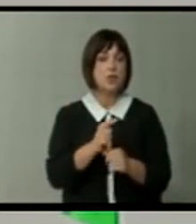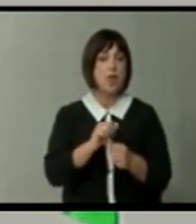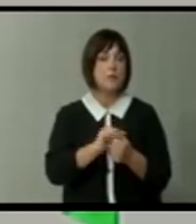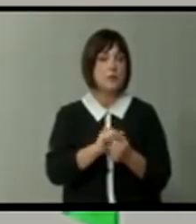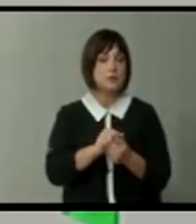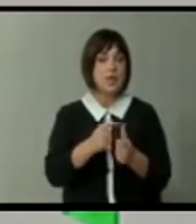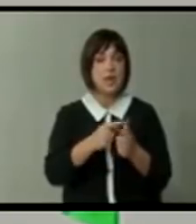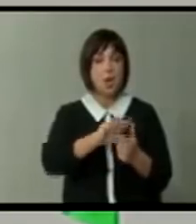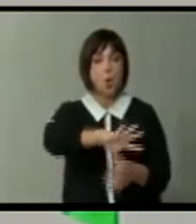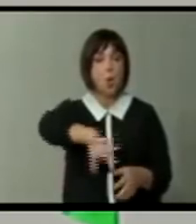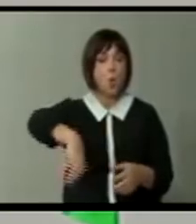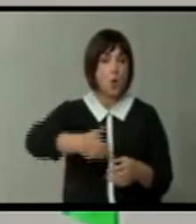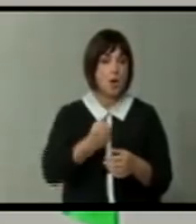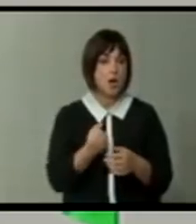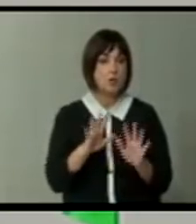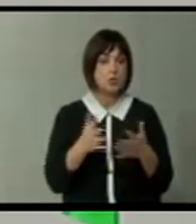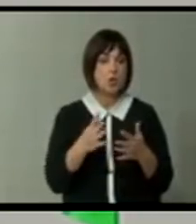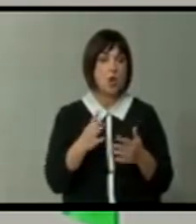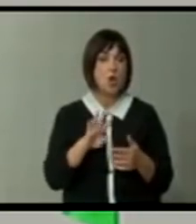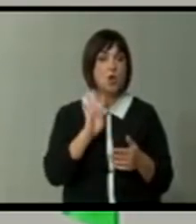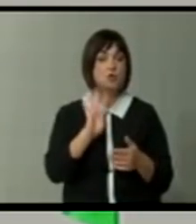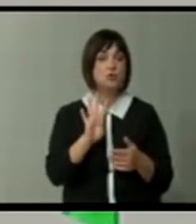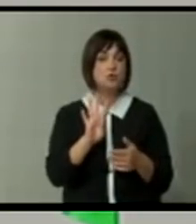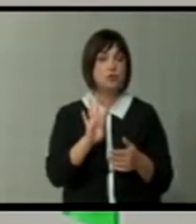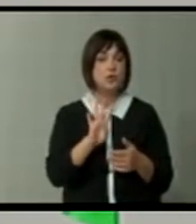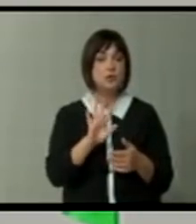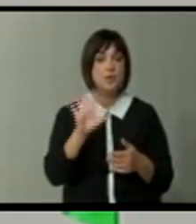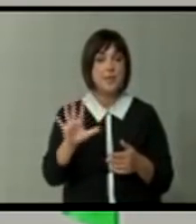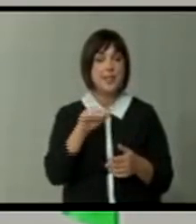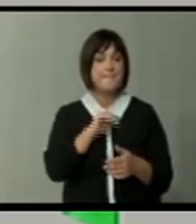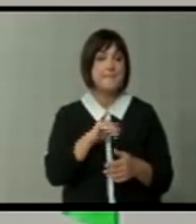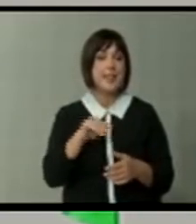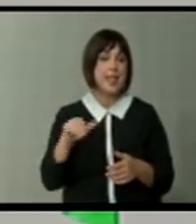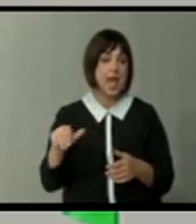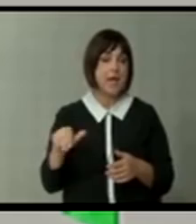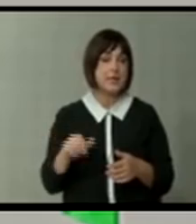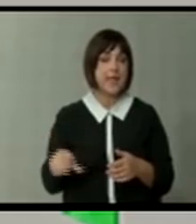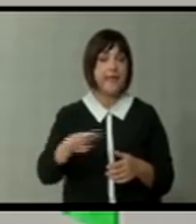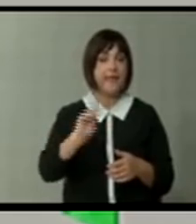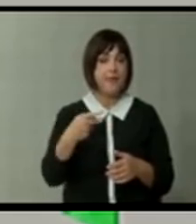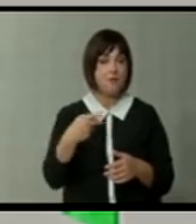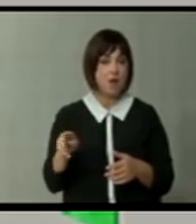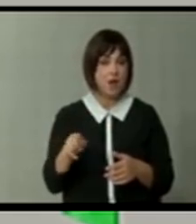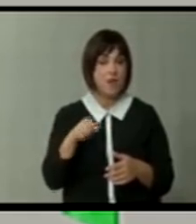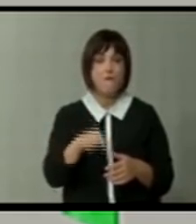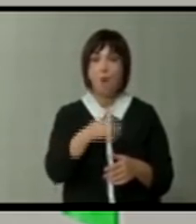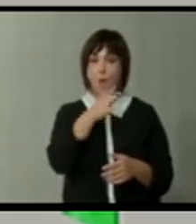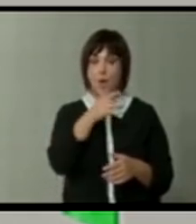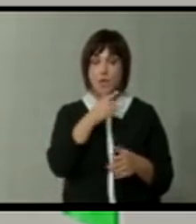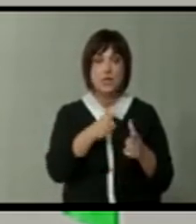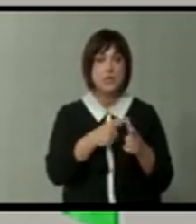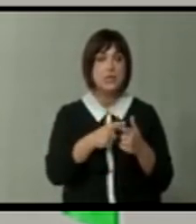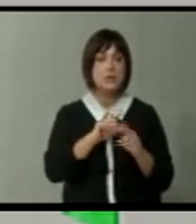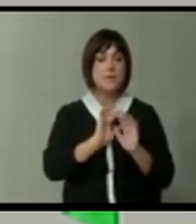украдени. Зачи, околу 4, меѓу 4 и 5 милиарди евра во Македонија или